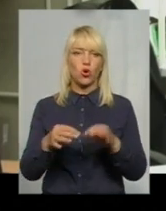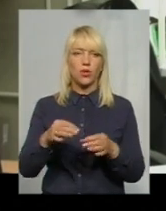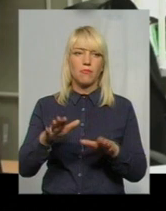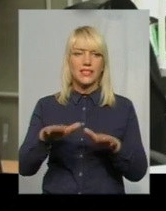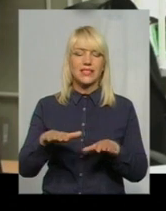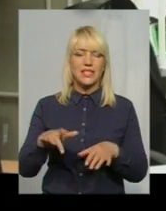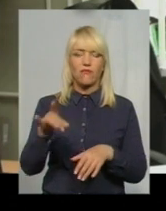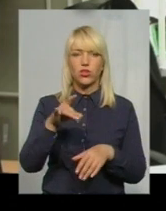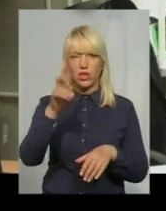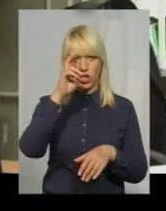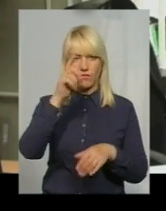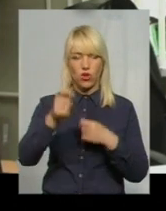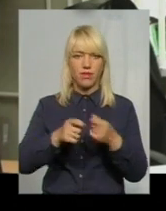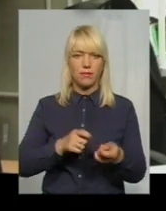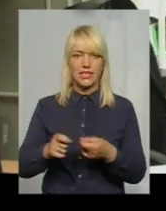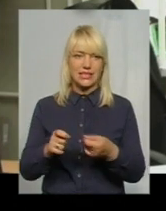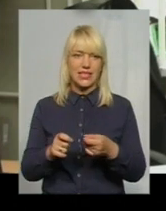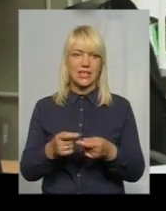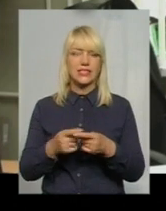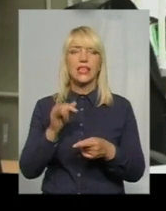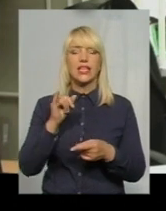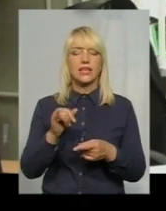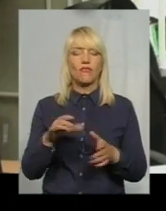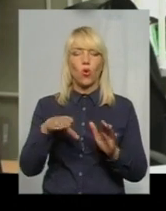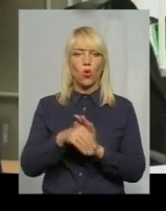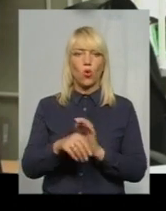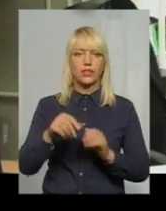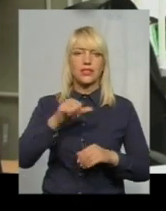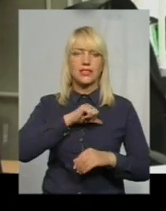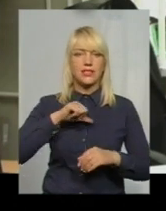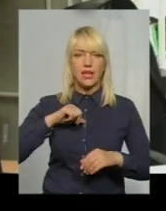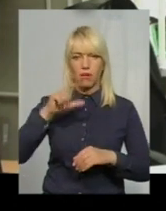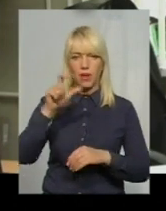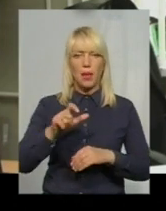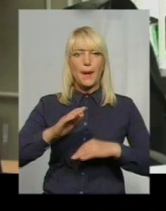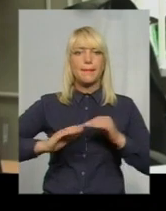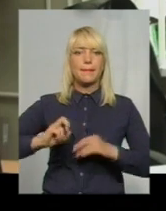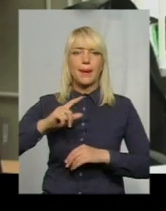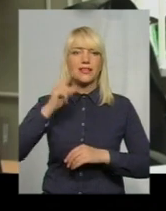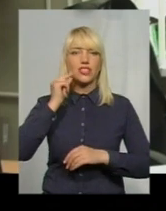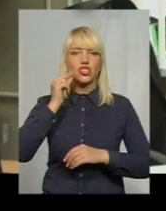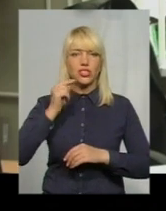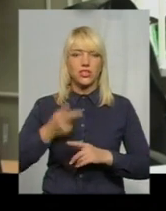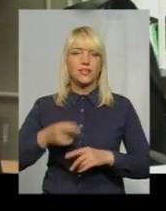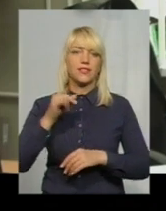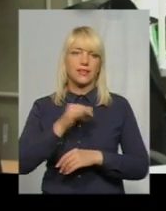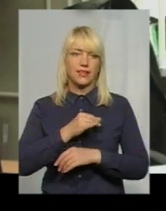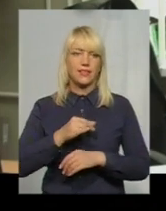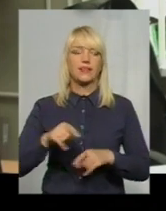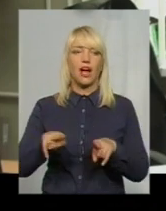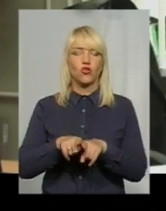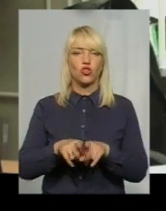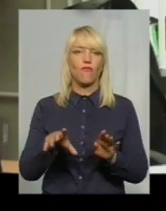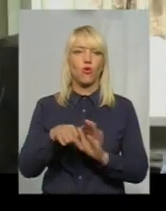районної державної адміністрації, входить пасічник обов'язково до складу даної комісії, а